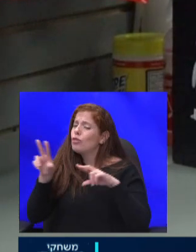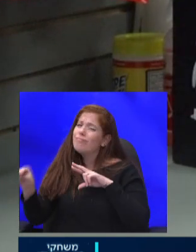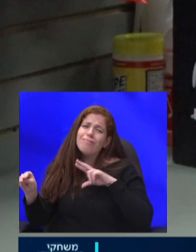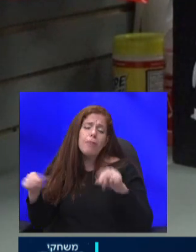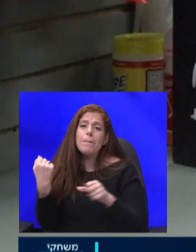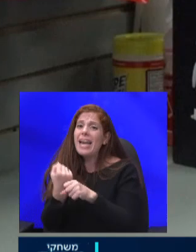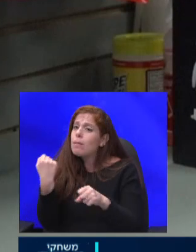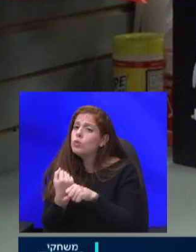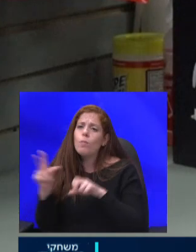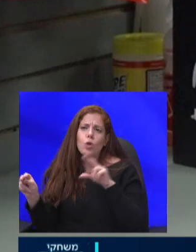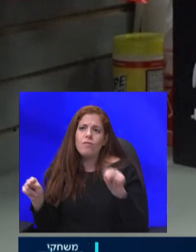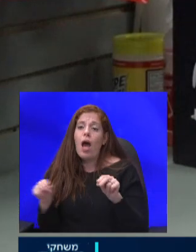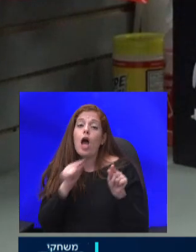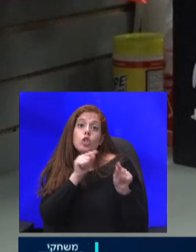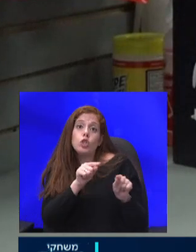יקרה דיסק.